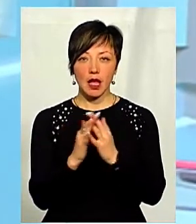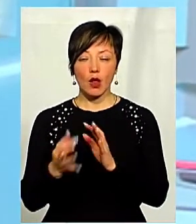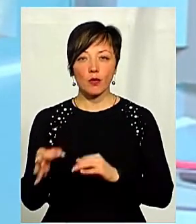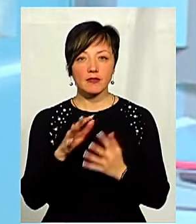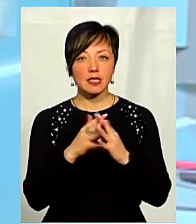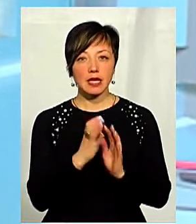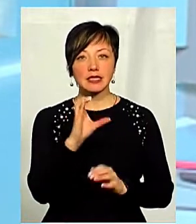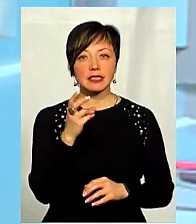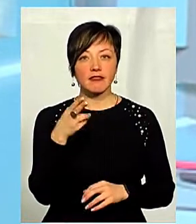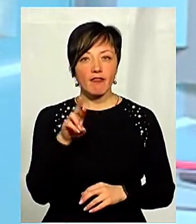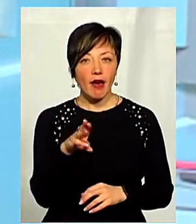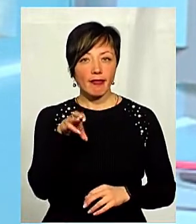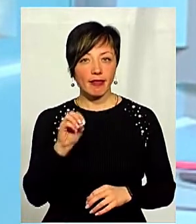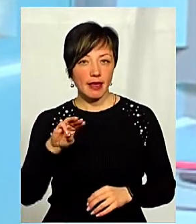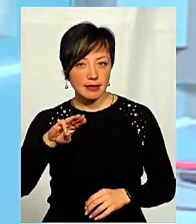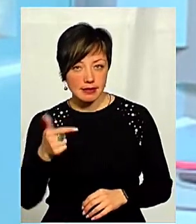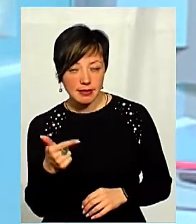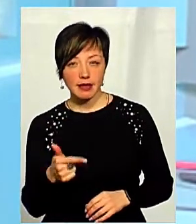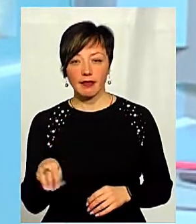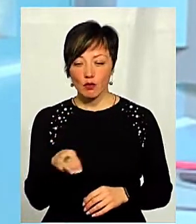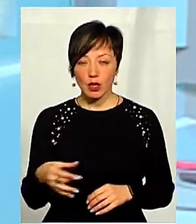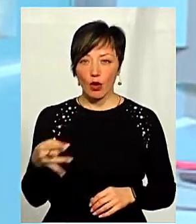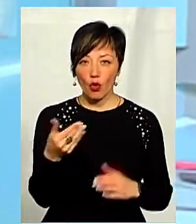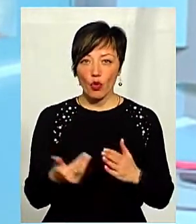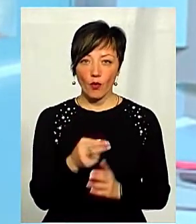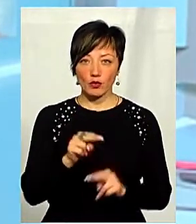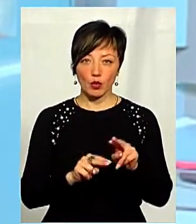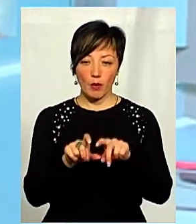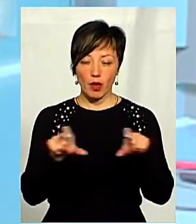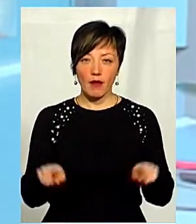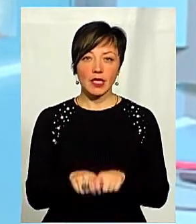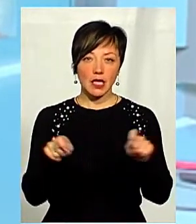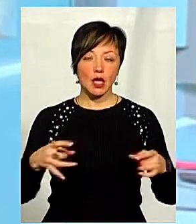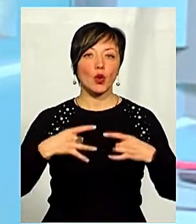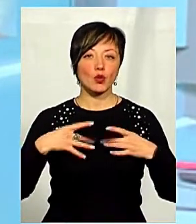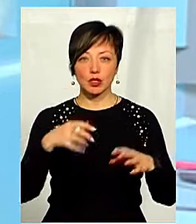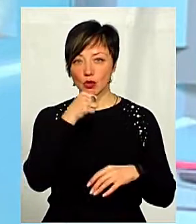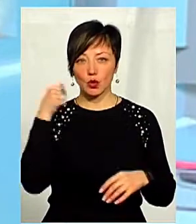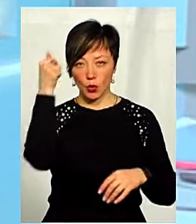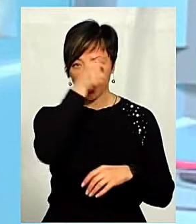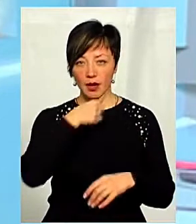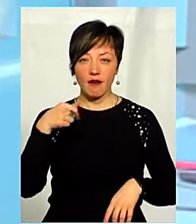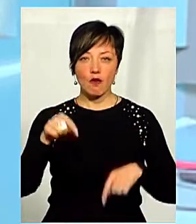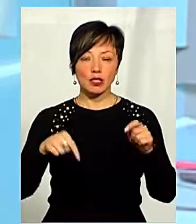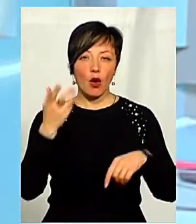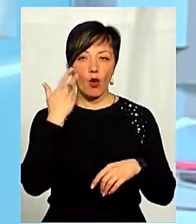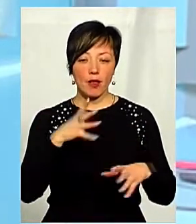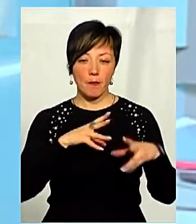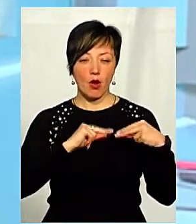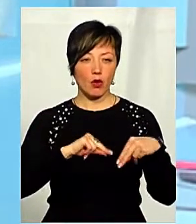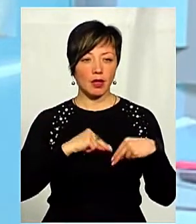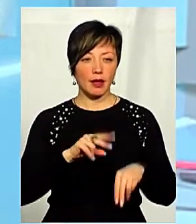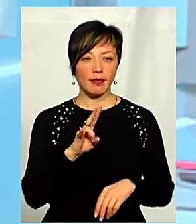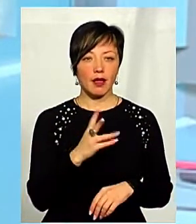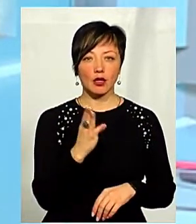У селі Святиць Теофіпольського району новозбудовану амбулаторію відкрили урочисто, торік, восени. А коли моя колега